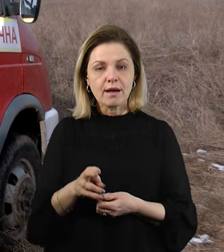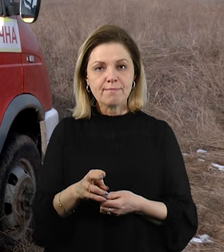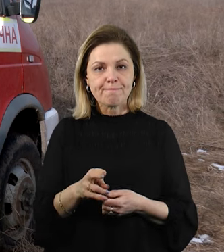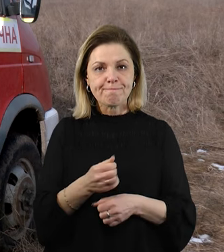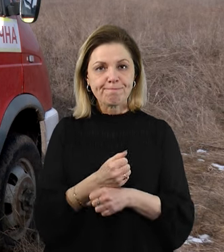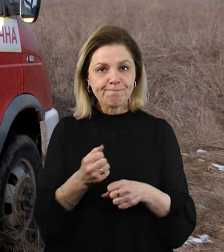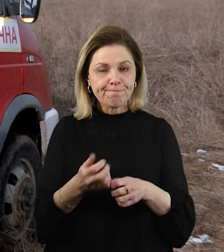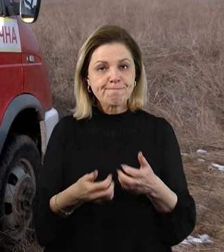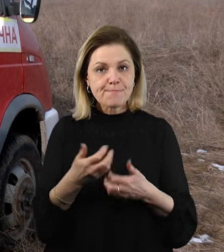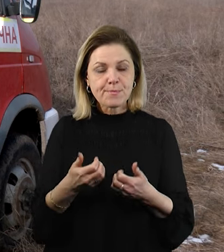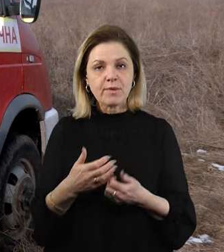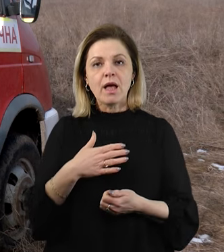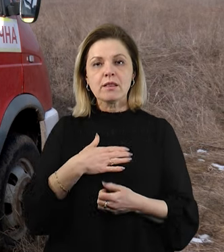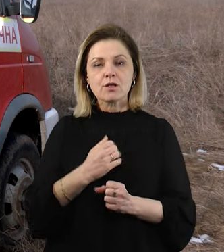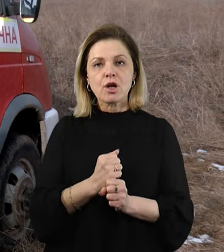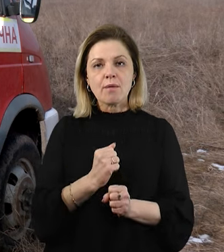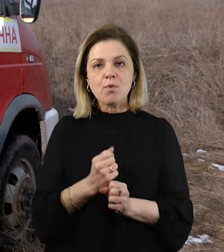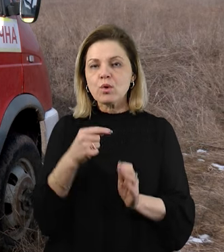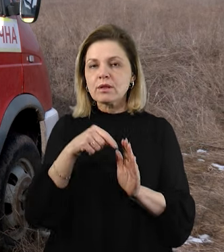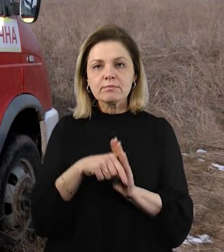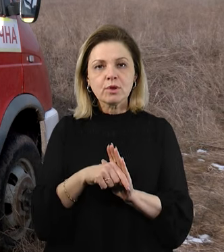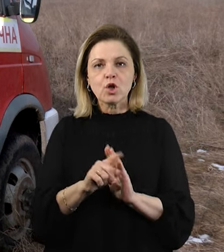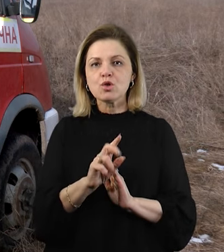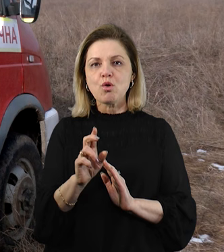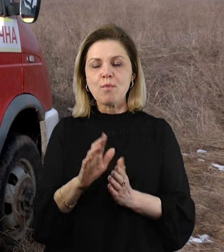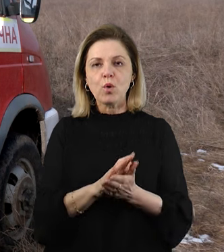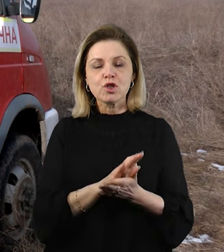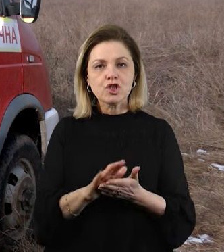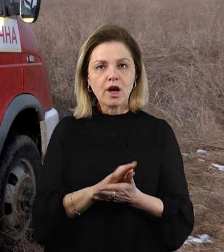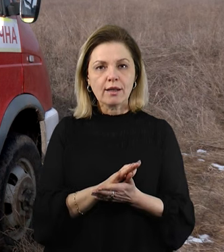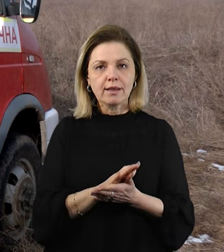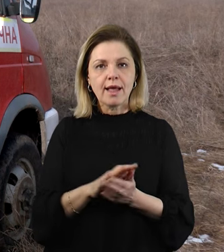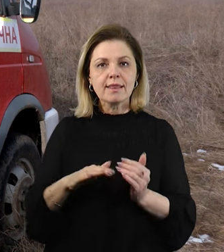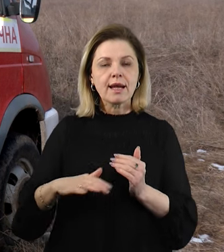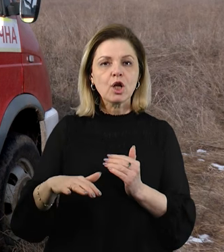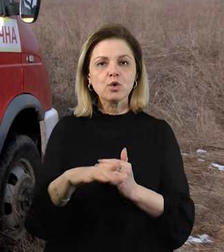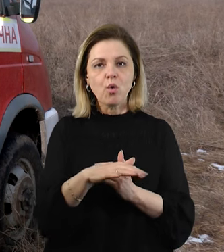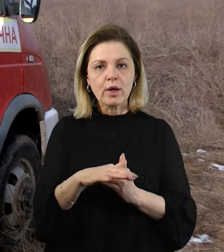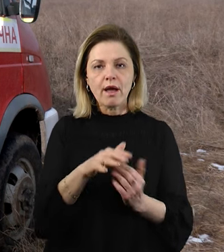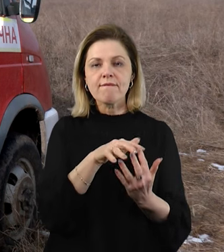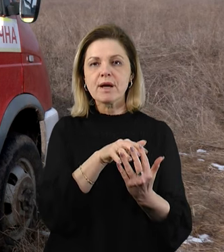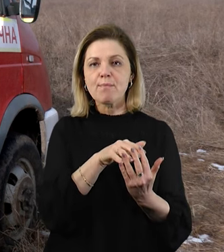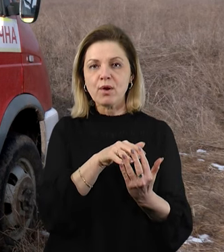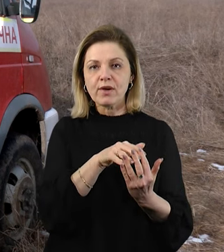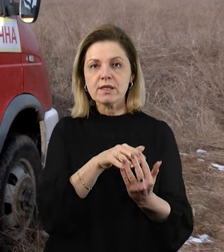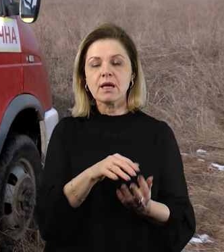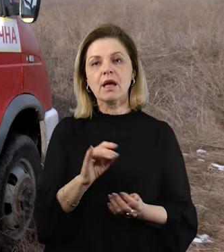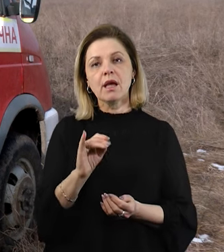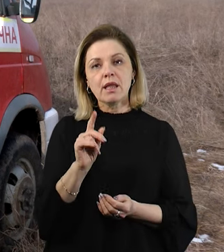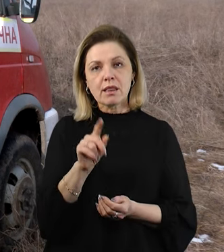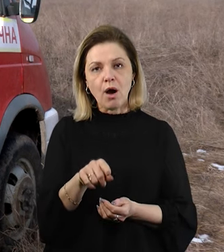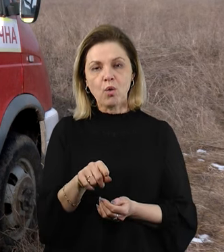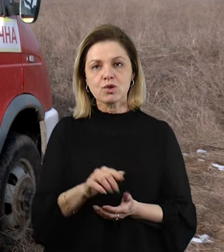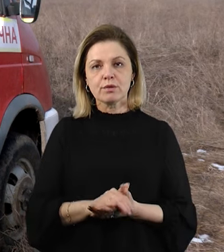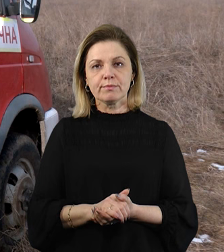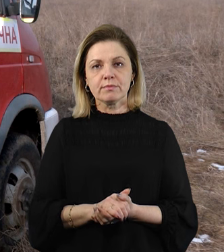Наша робота полягає в тому, щоб очищати території ведення бойових дій, а також